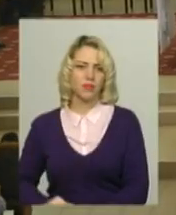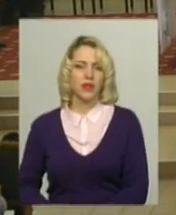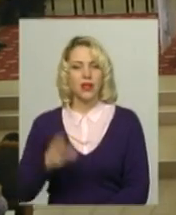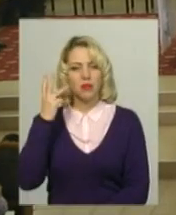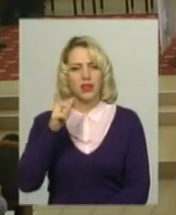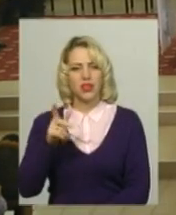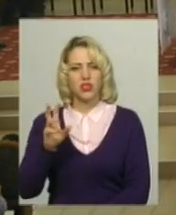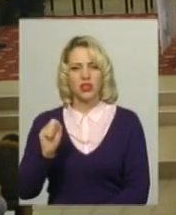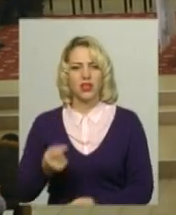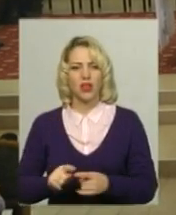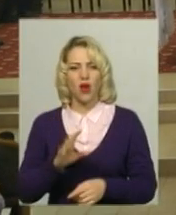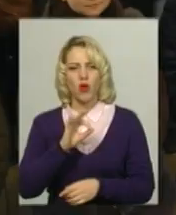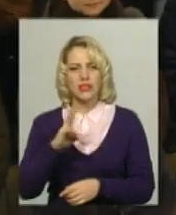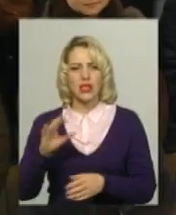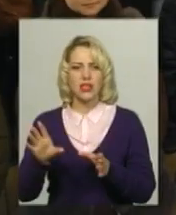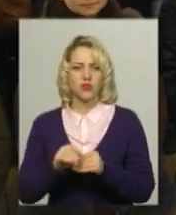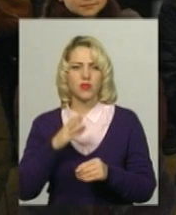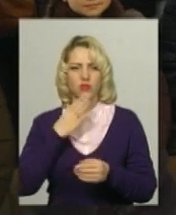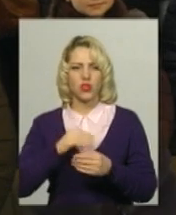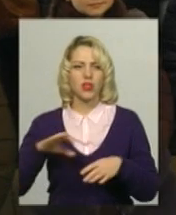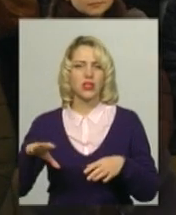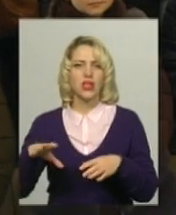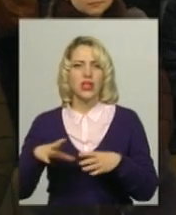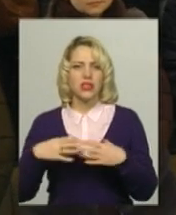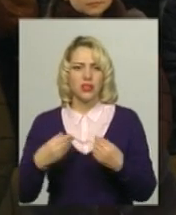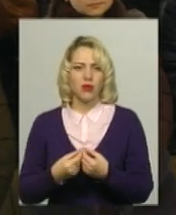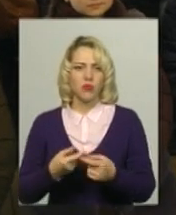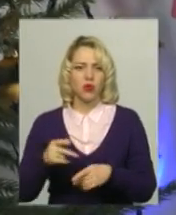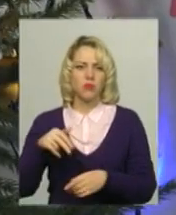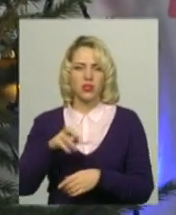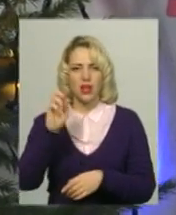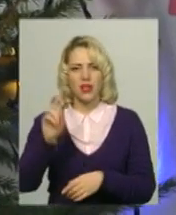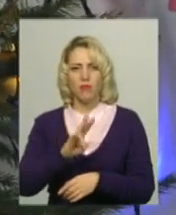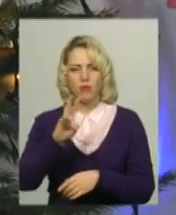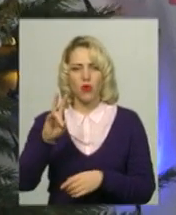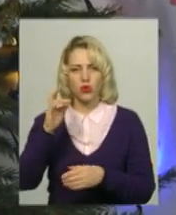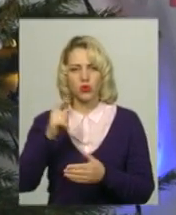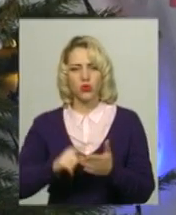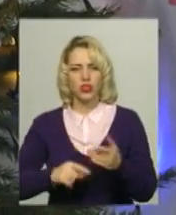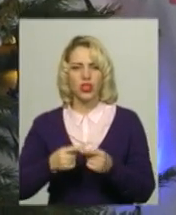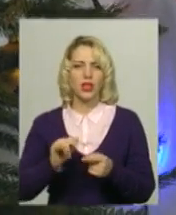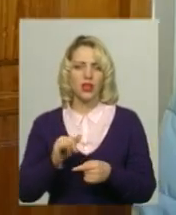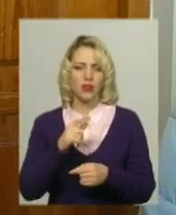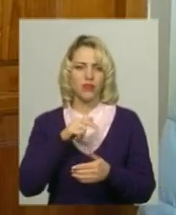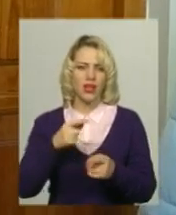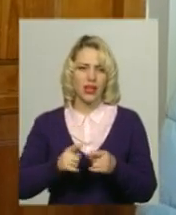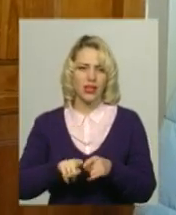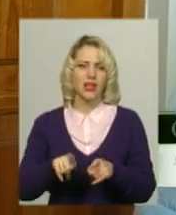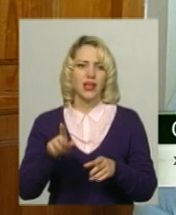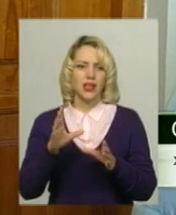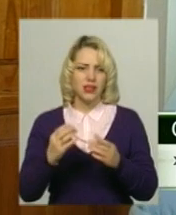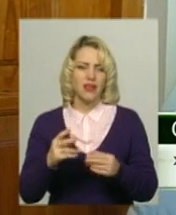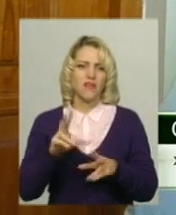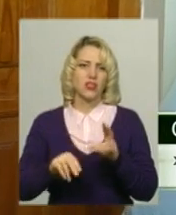Хмельничанка Оксана Бернада разом з усією сім'єю сьогодні прийшла на богослужіння. Дівчина розповідає, в такий день головне молитва. Перш за все –